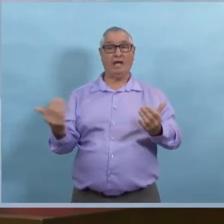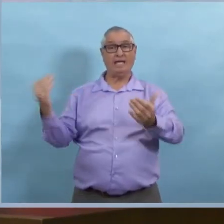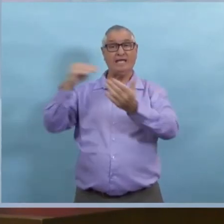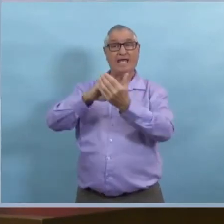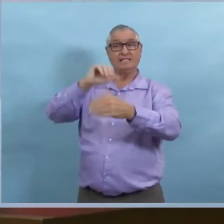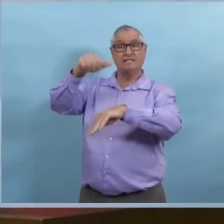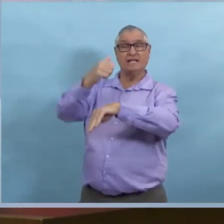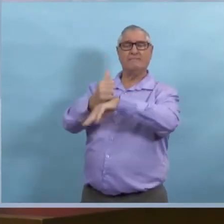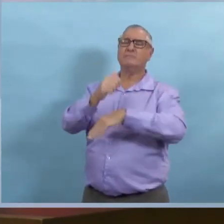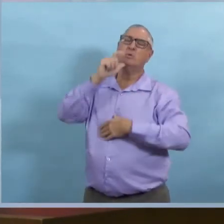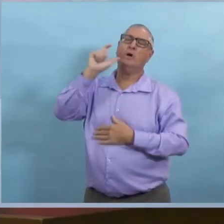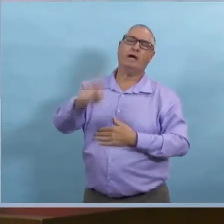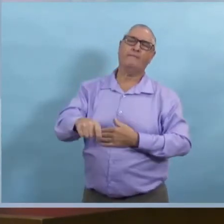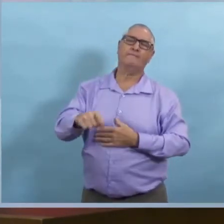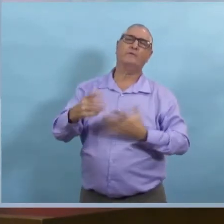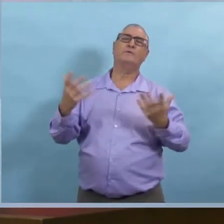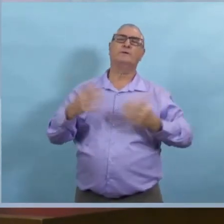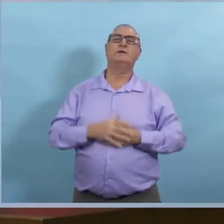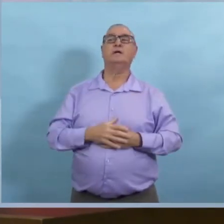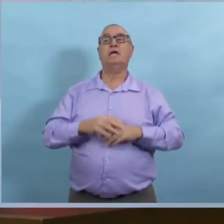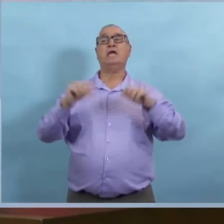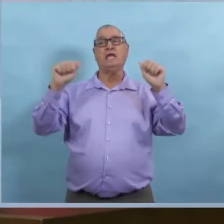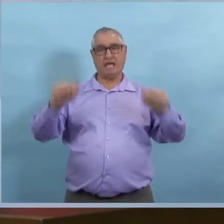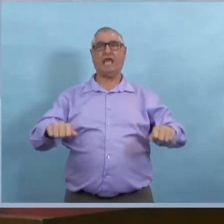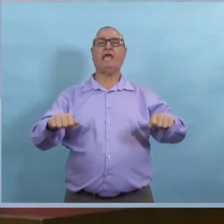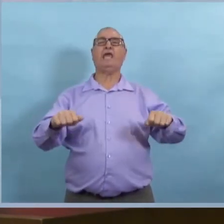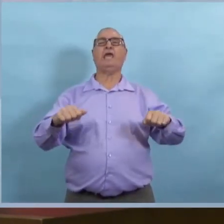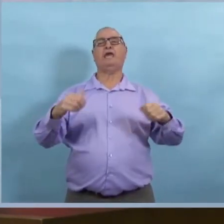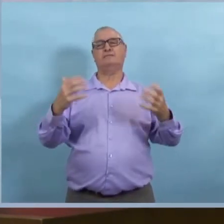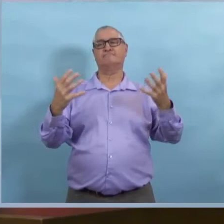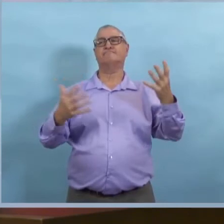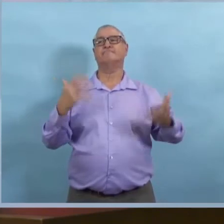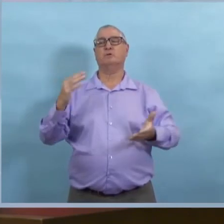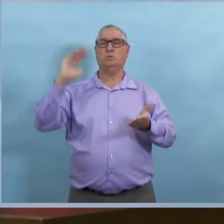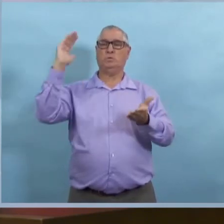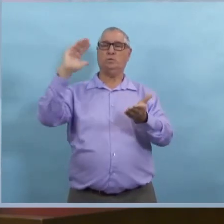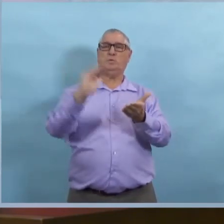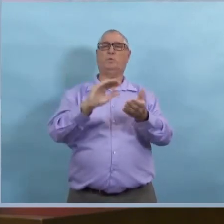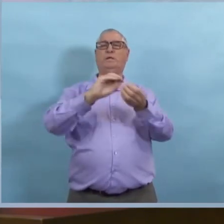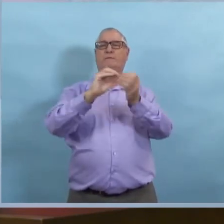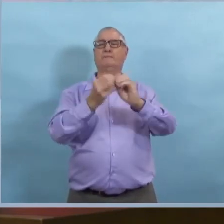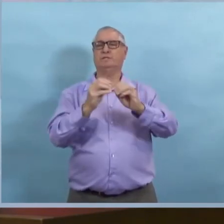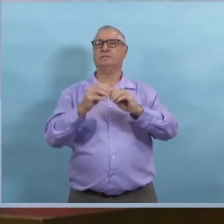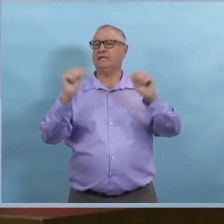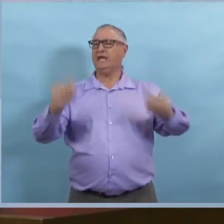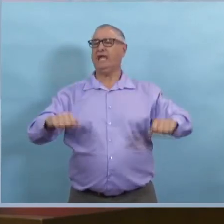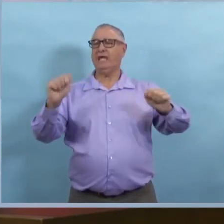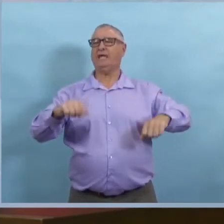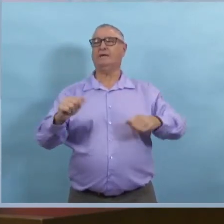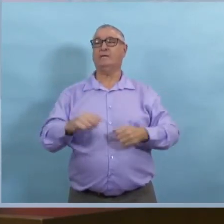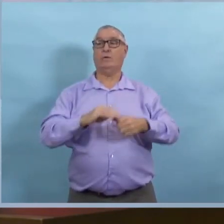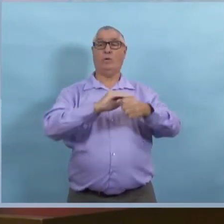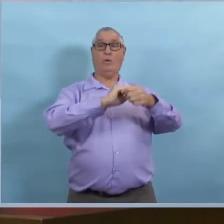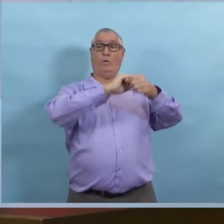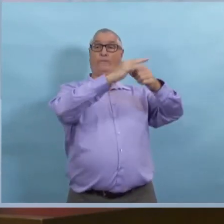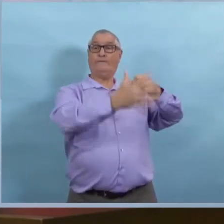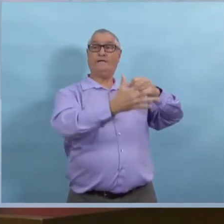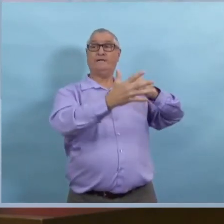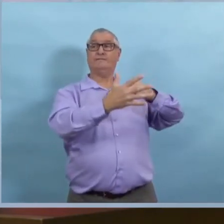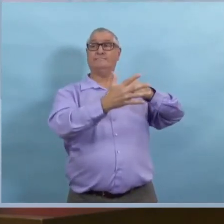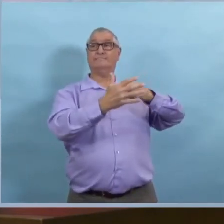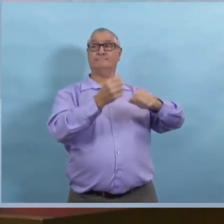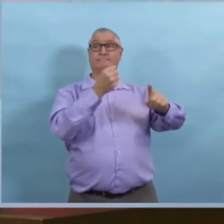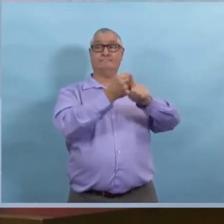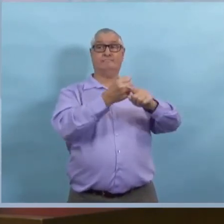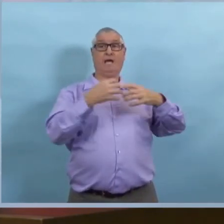et on pense qu'on peut continuer à essayer de gérer ce virus sans réimposer ce genre de restrictions. La santé, c'est plus que la